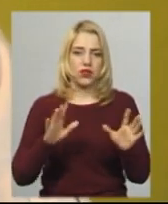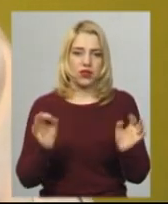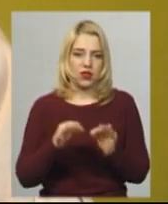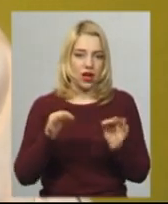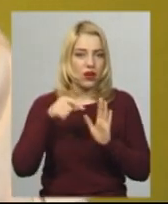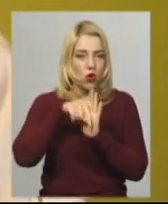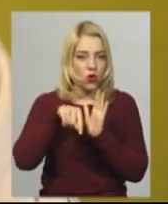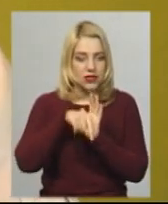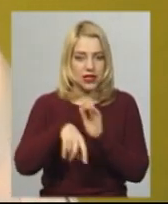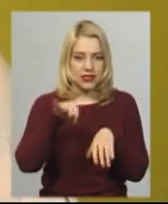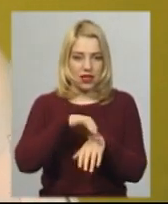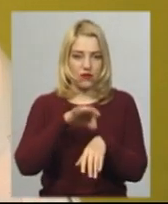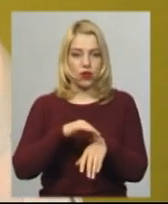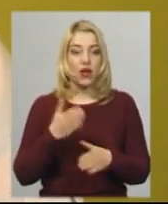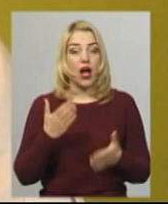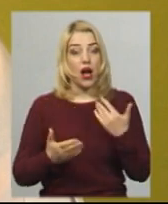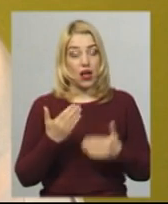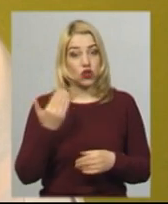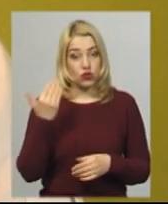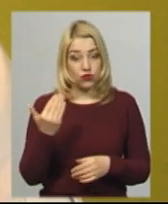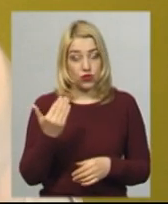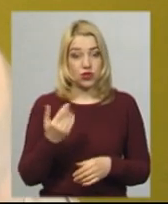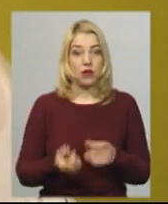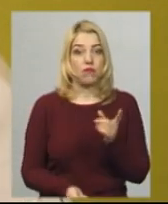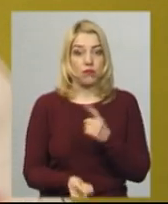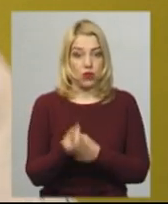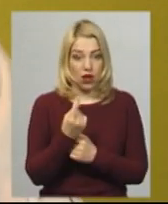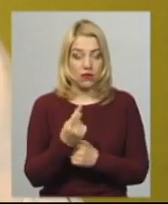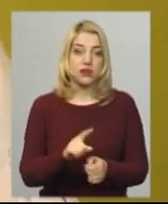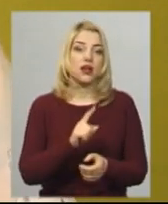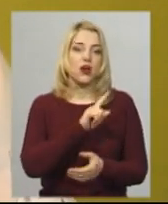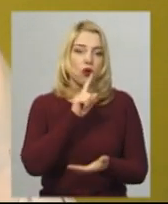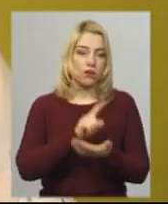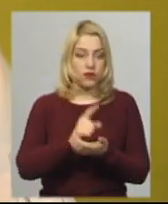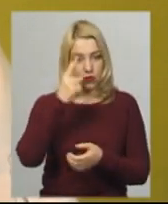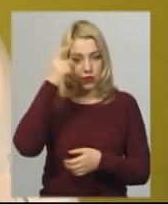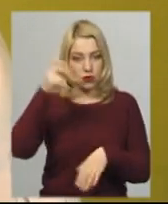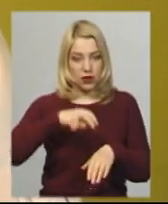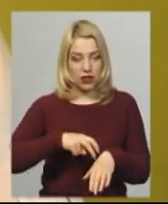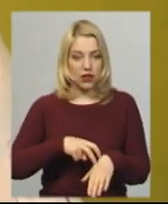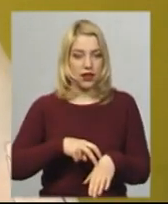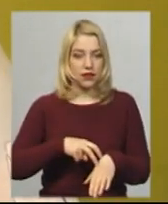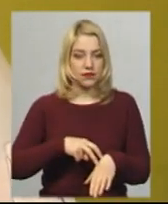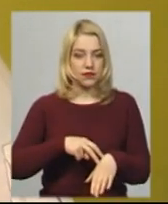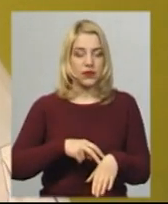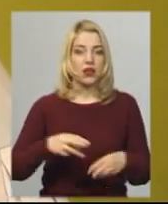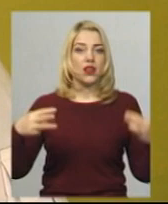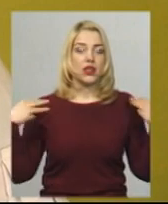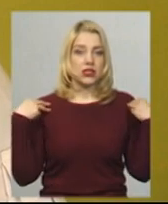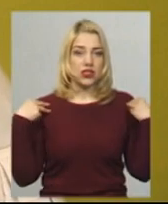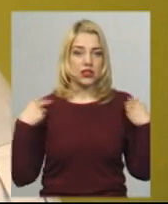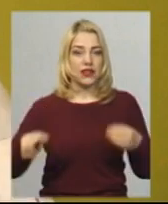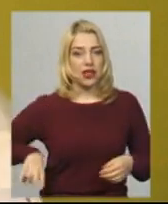захворювання. А якщо вони в разі їхньої появи, то обов'язково повідомляємо лікаря, повідомляємо начальство